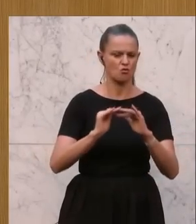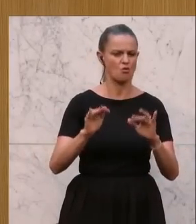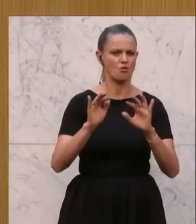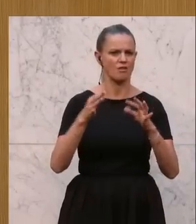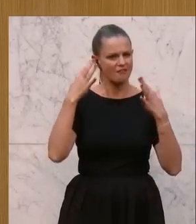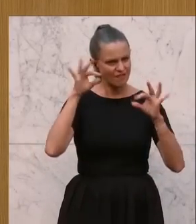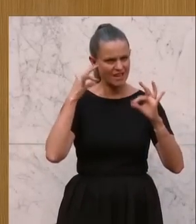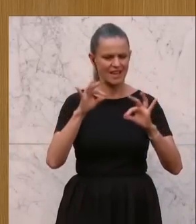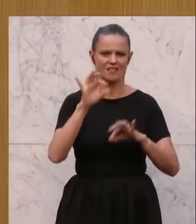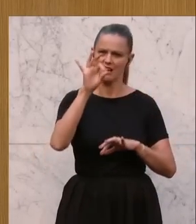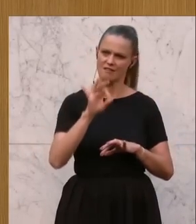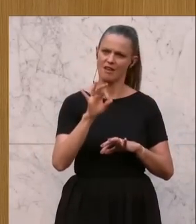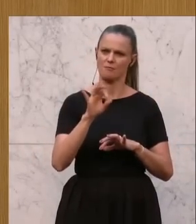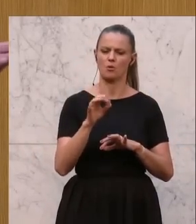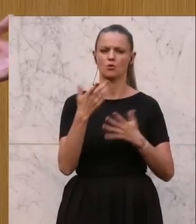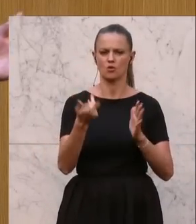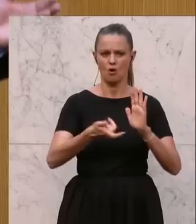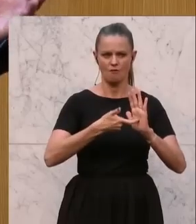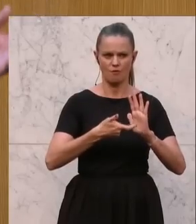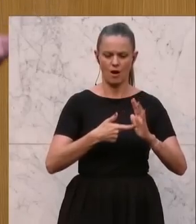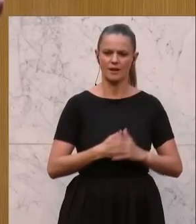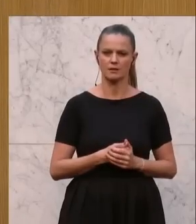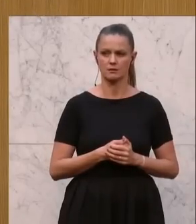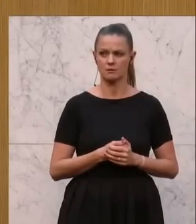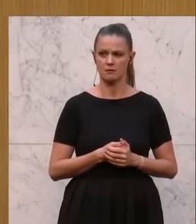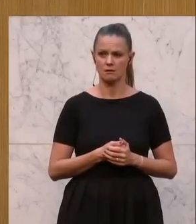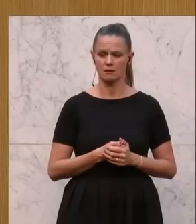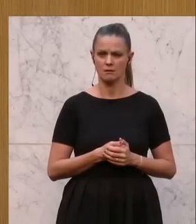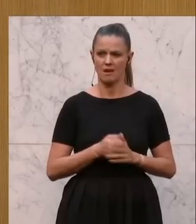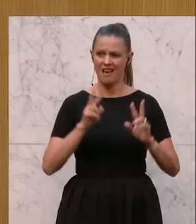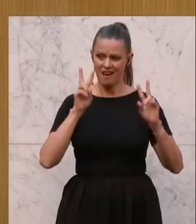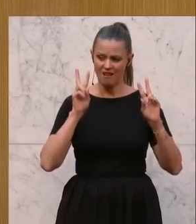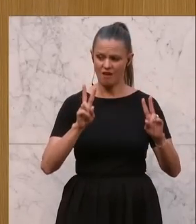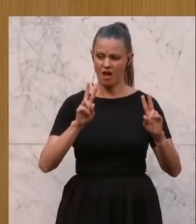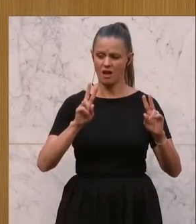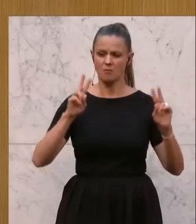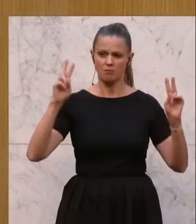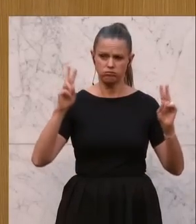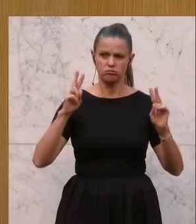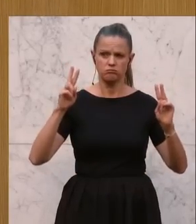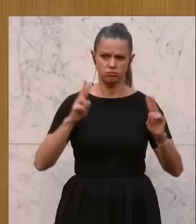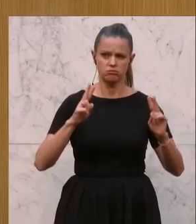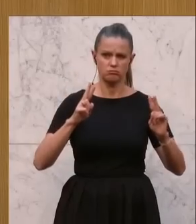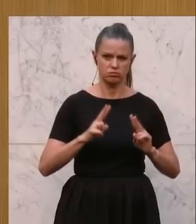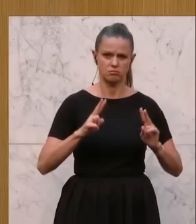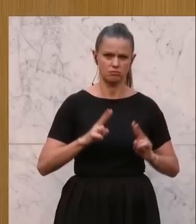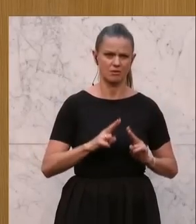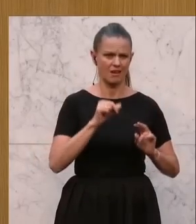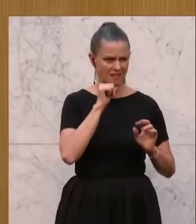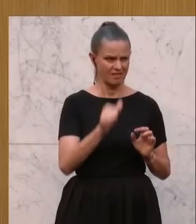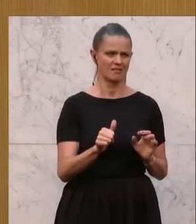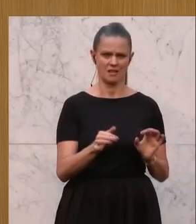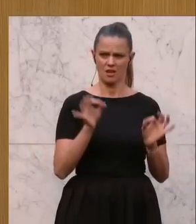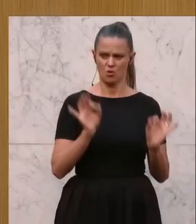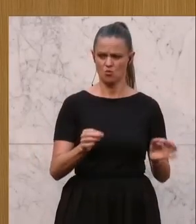immer wieder einfordern, kommen immer schlechter zum Zug. Das sind doch die Grundfertigkeiten. Da brauchen wir doch